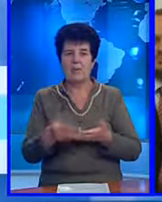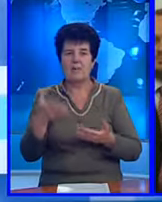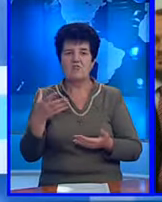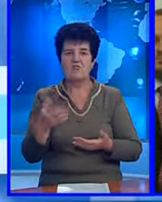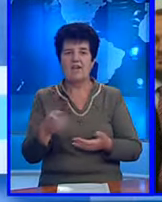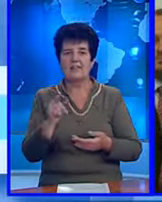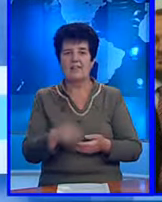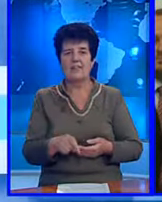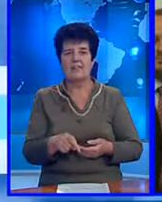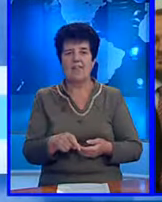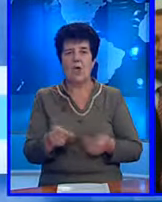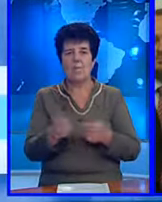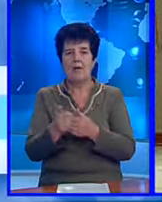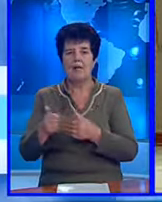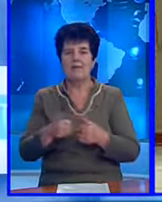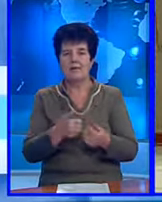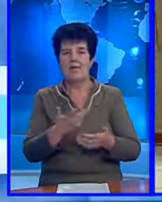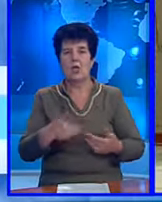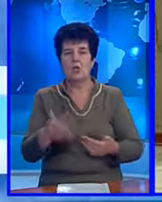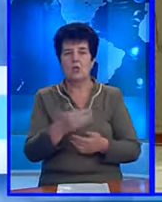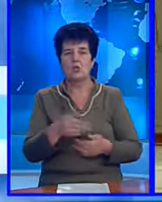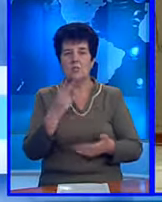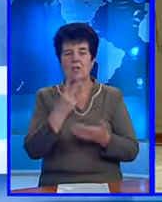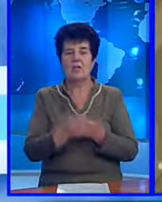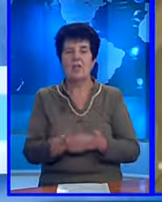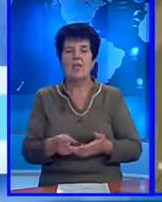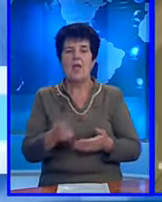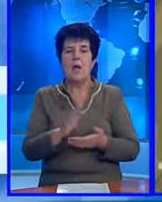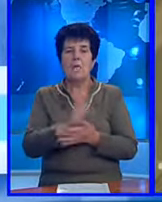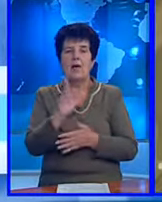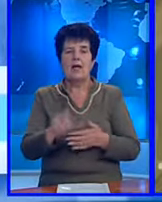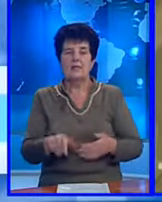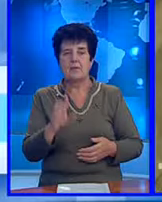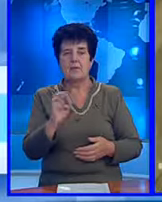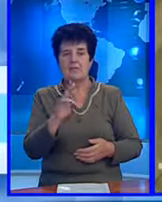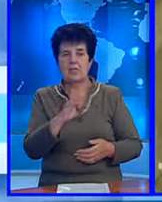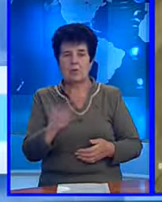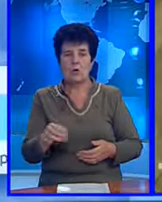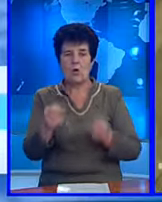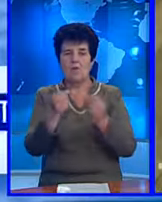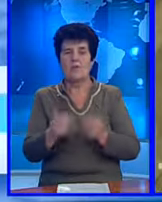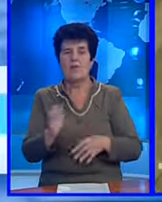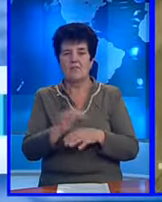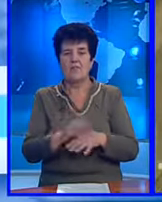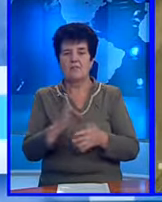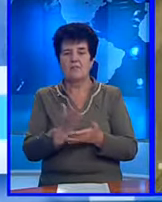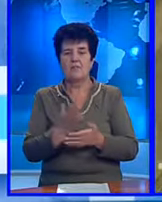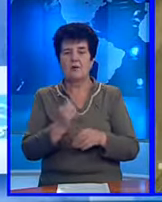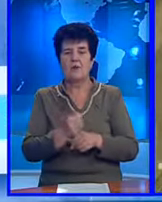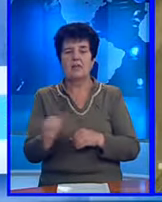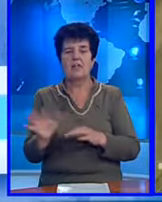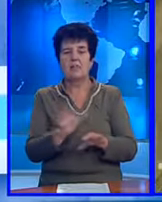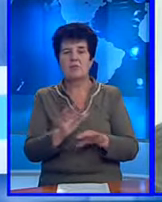partenerii noștri. Potrivit presei de peste Prut, Traian Băsescu a confirmat faptul că va face parte din Mișcarea